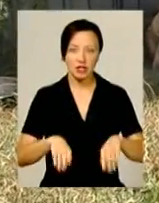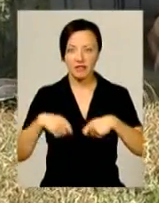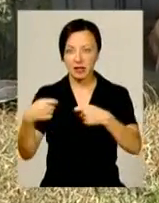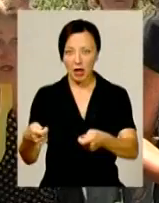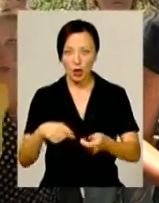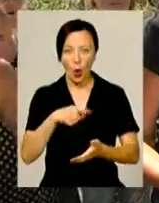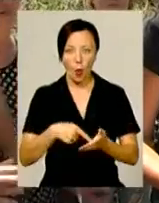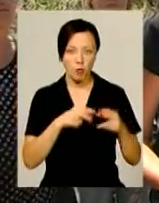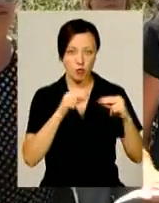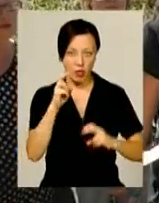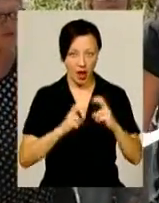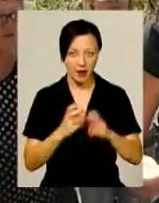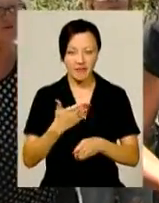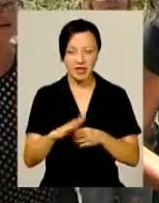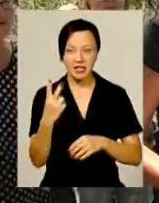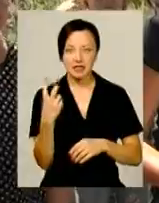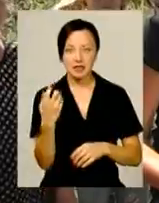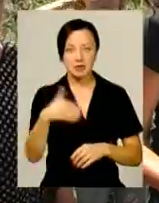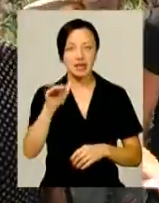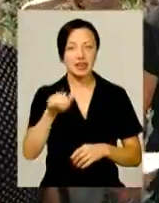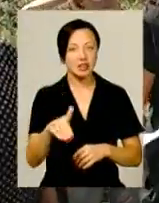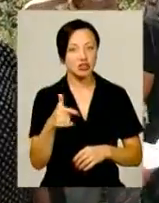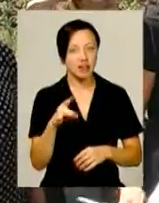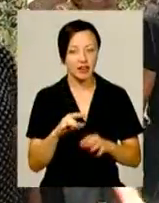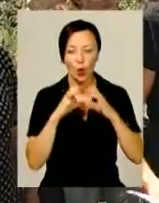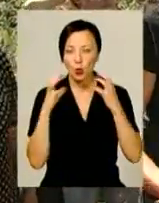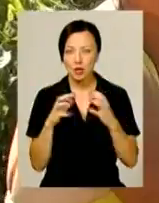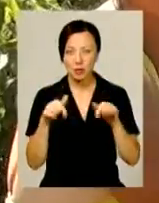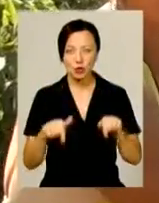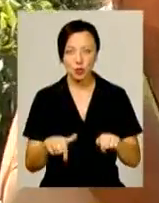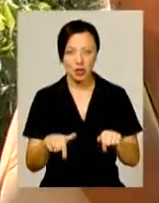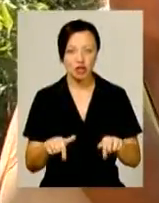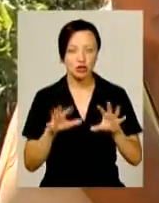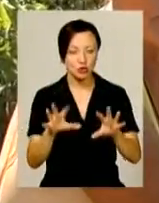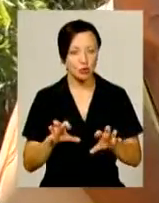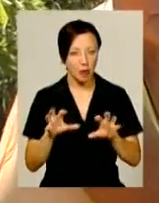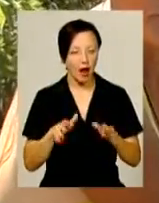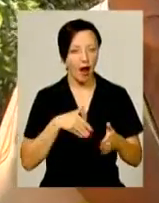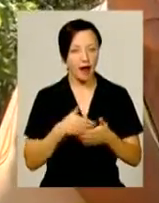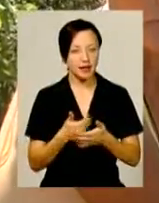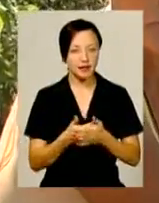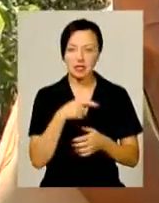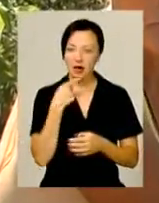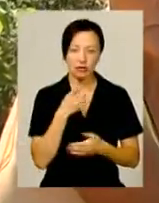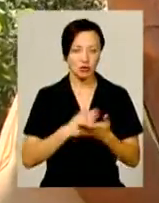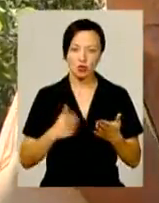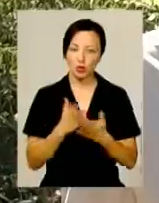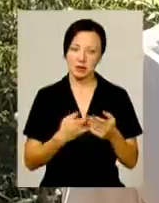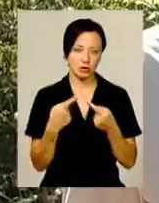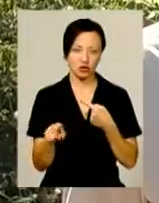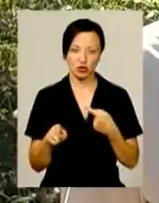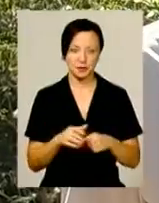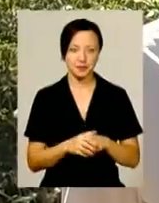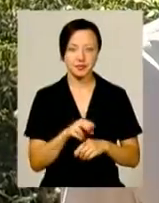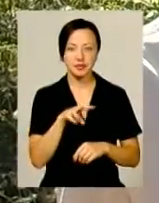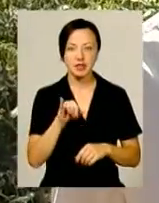комунальникам. І навіть виділила 250 тисяч гривень на утримання тутешніх мешканців. Активісти ж тверджують зовсім інше. В